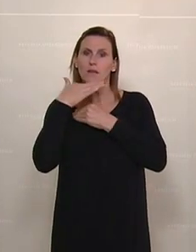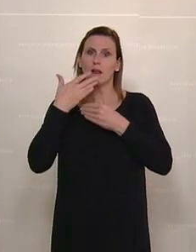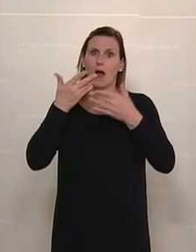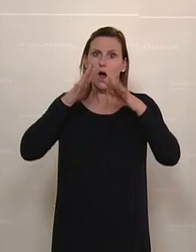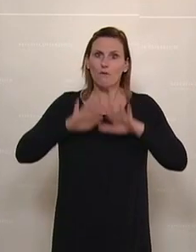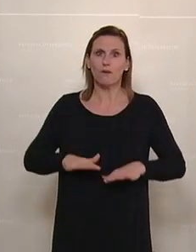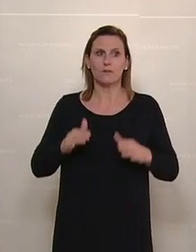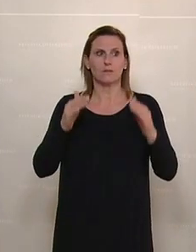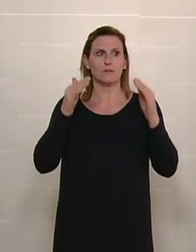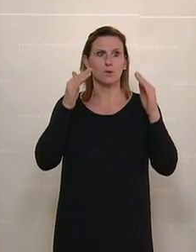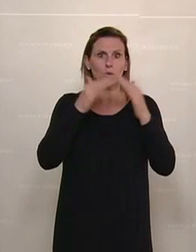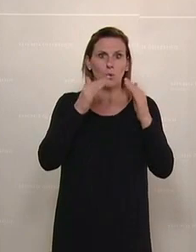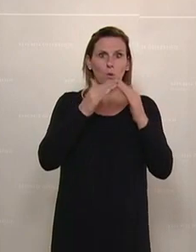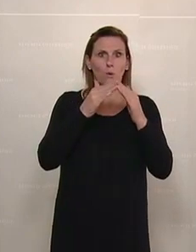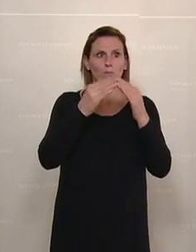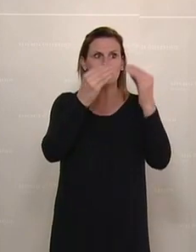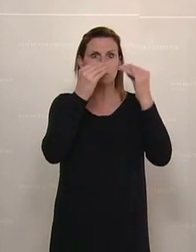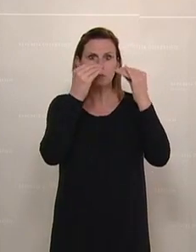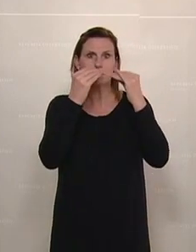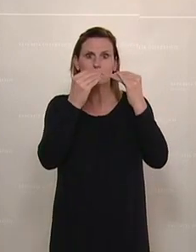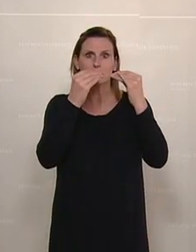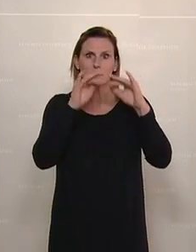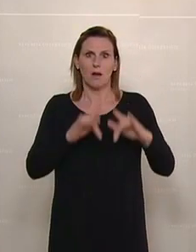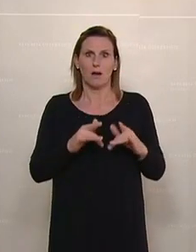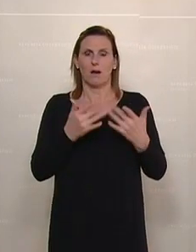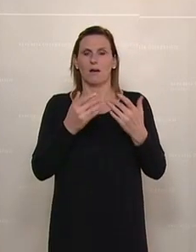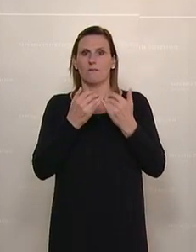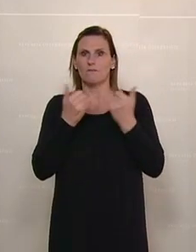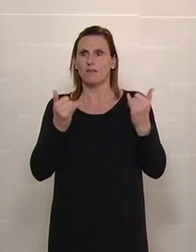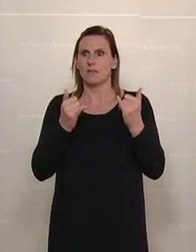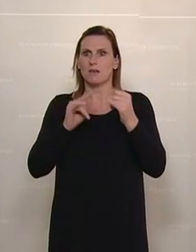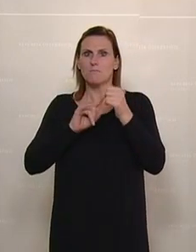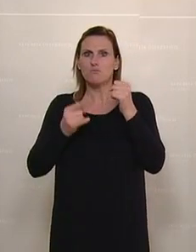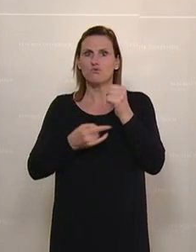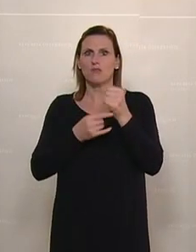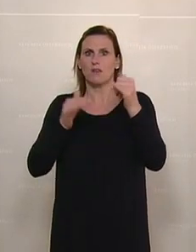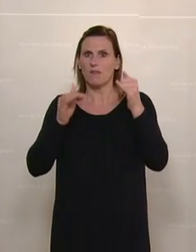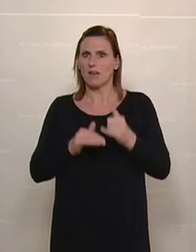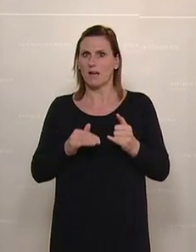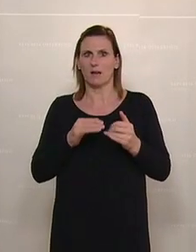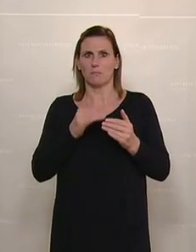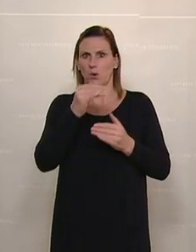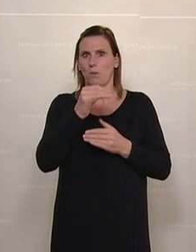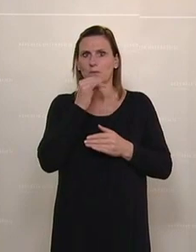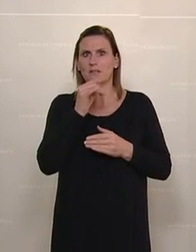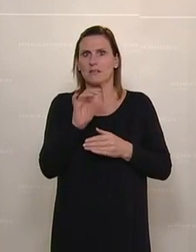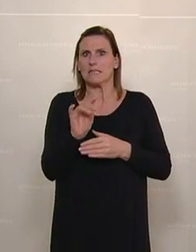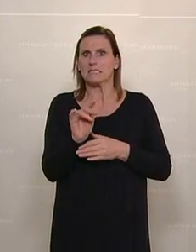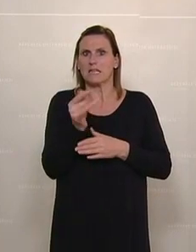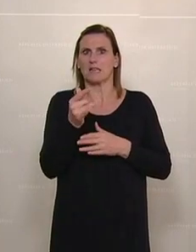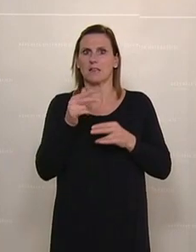Homeschooling zu leisten mit weniger Budget. Und dafür gibt es keine Abgeltung mehr. Keinen Cent